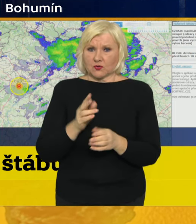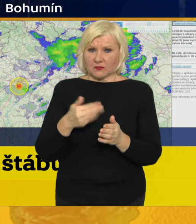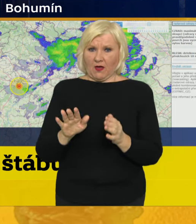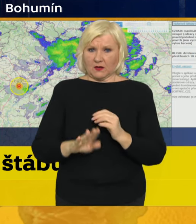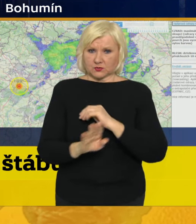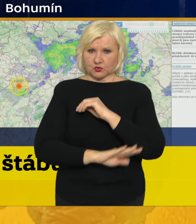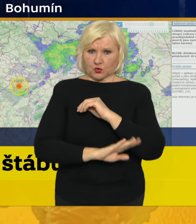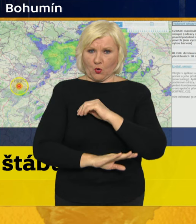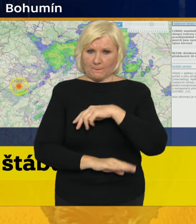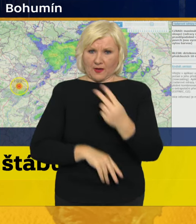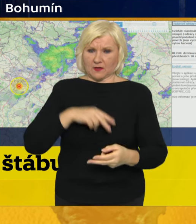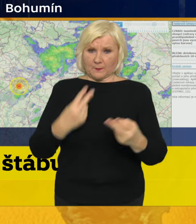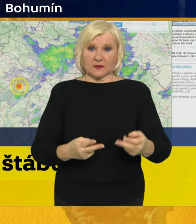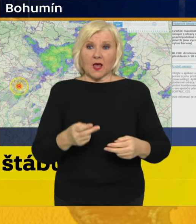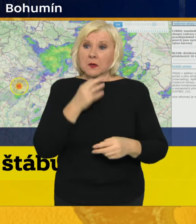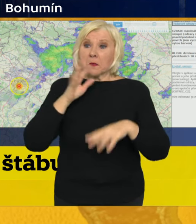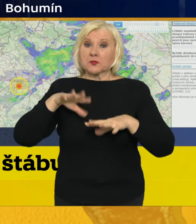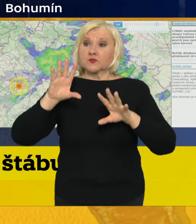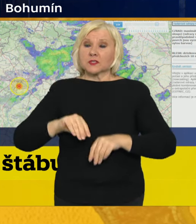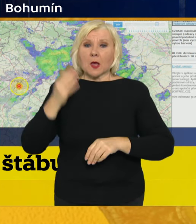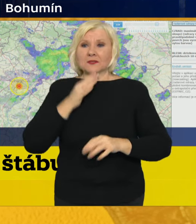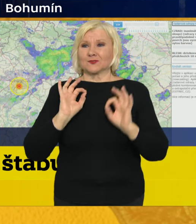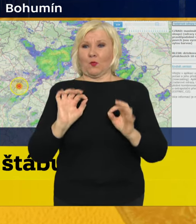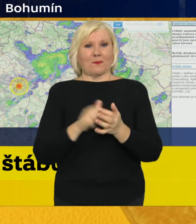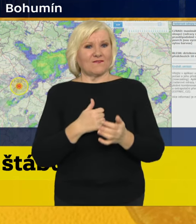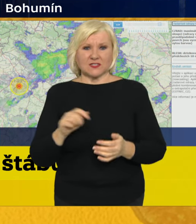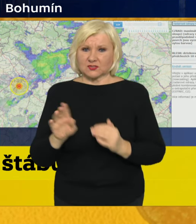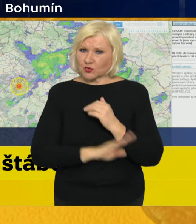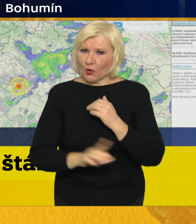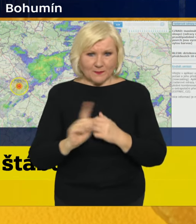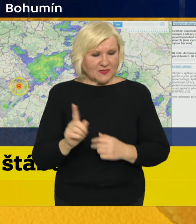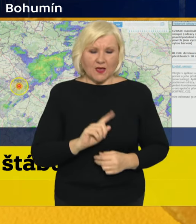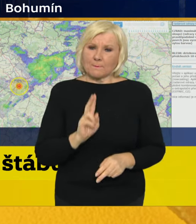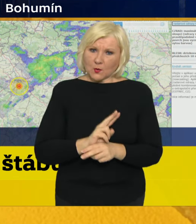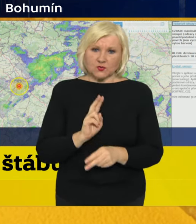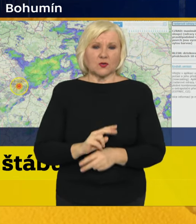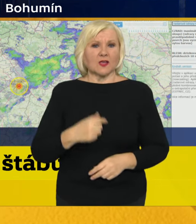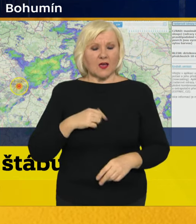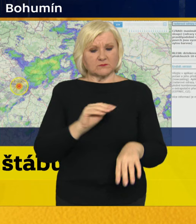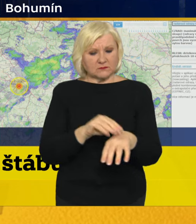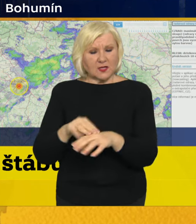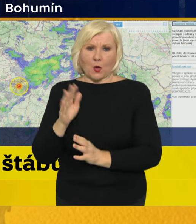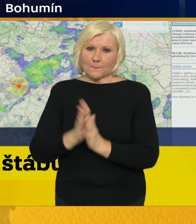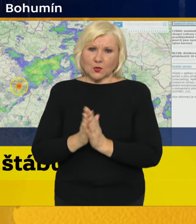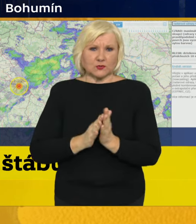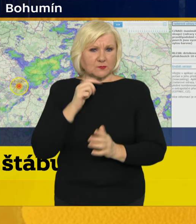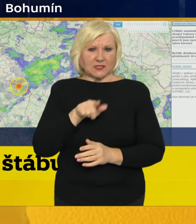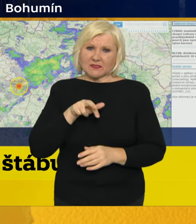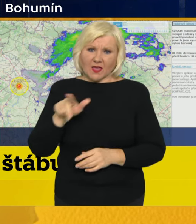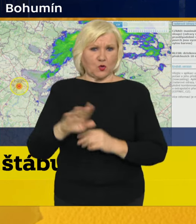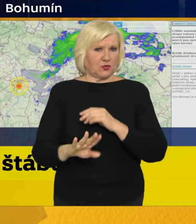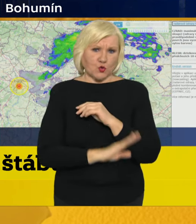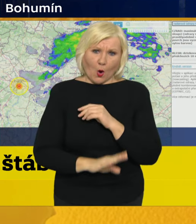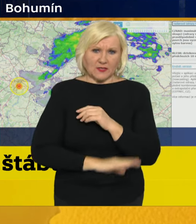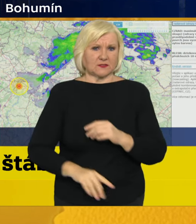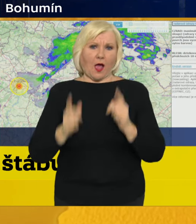přestane pršet. Důrazně vyzýváme všechny občany České republiky, aby nadále nechodili do lesu, nechodili